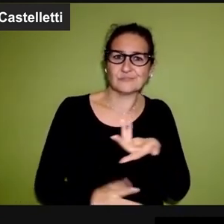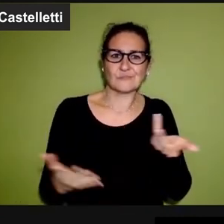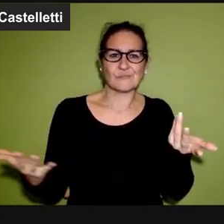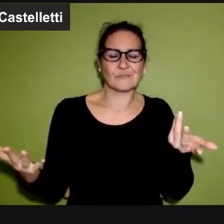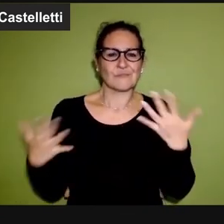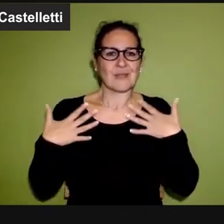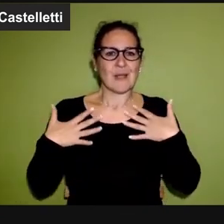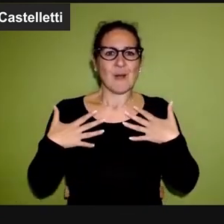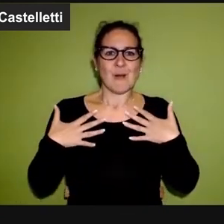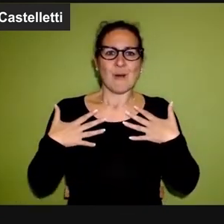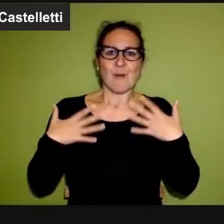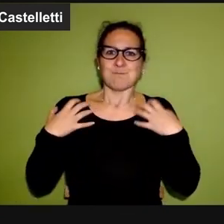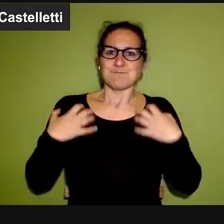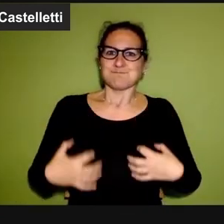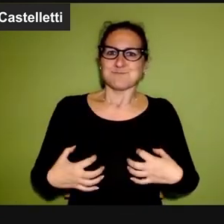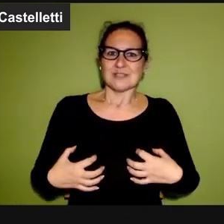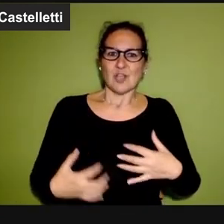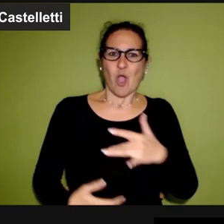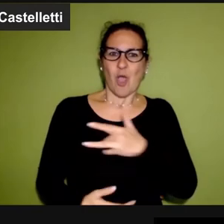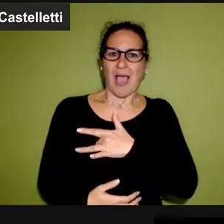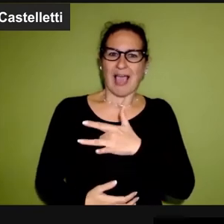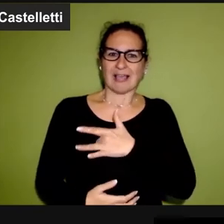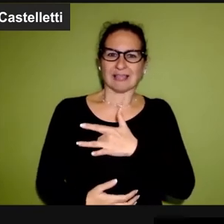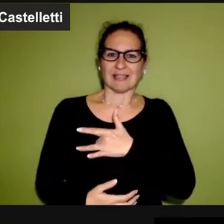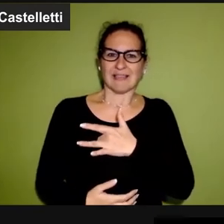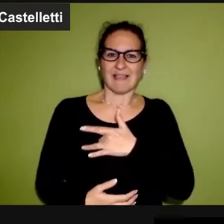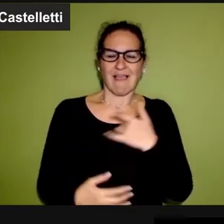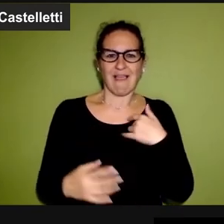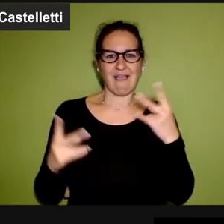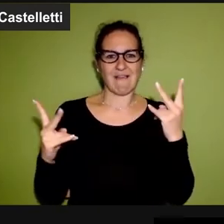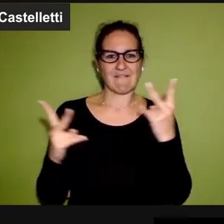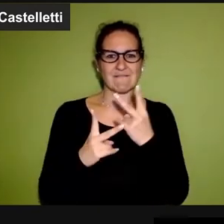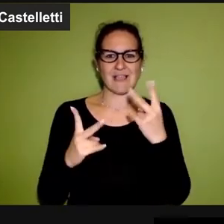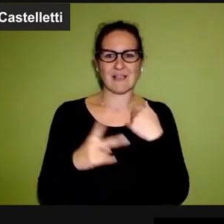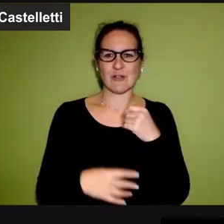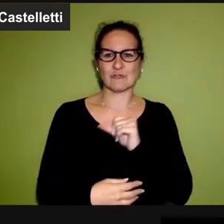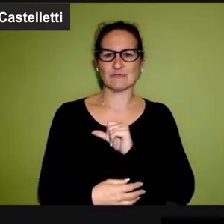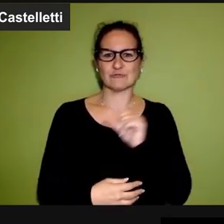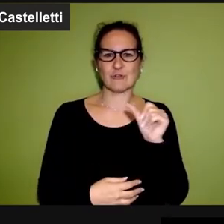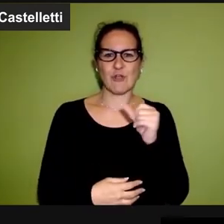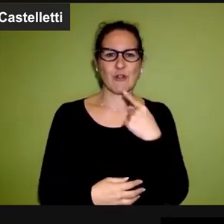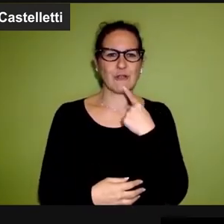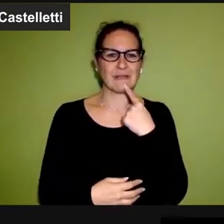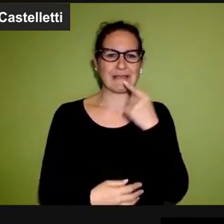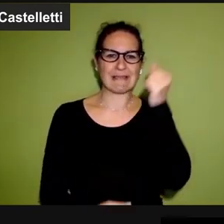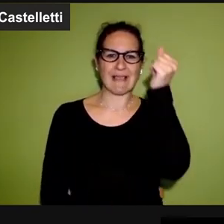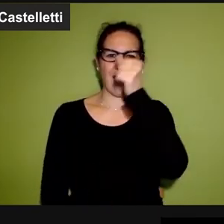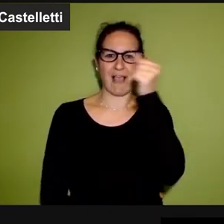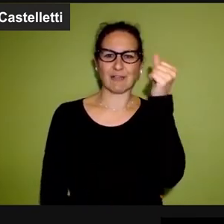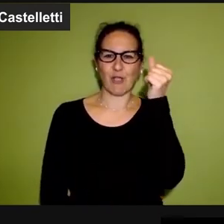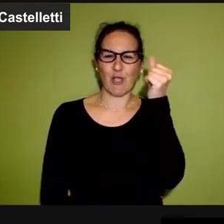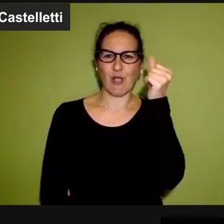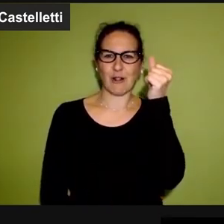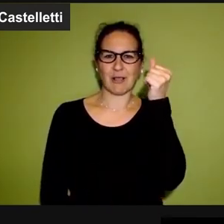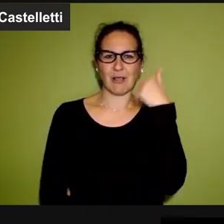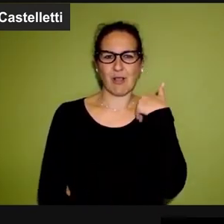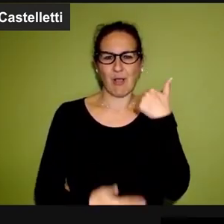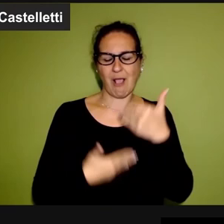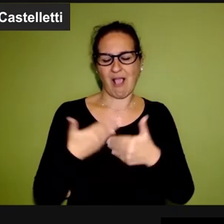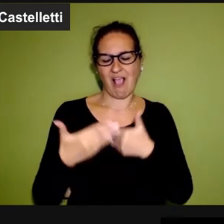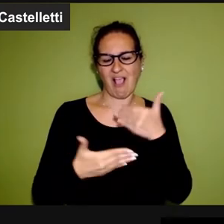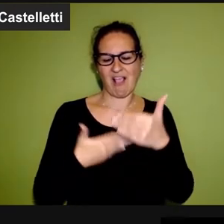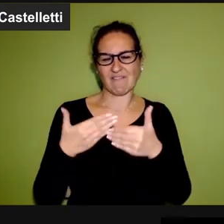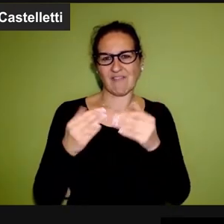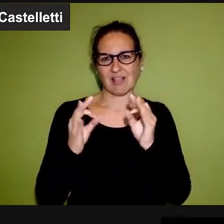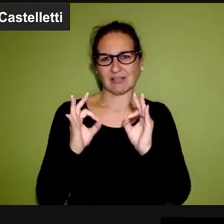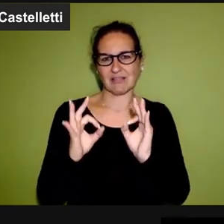bioetica davvero solo le gerarchie cattoliche ormai sostengono certe